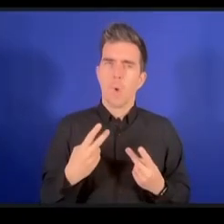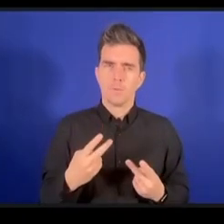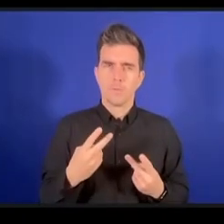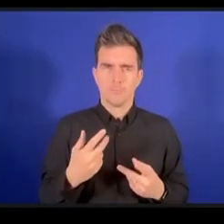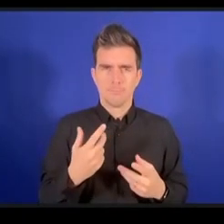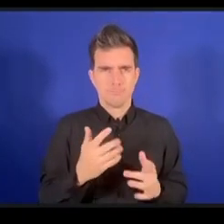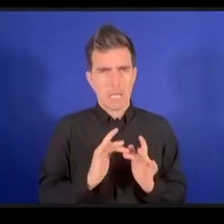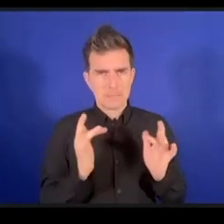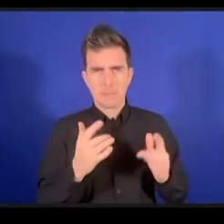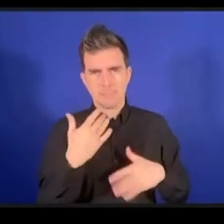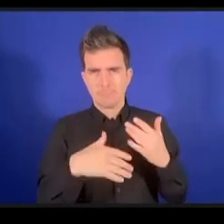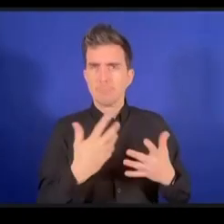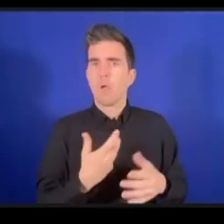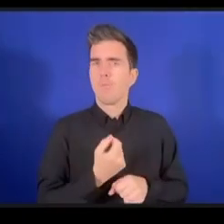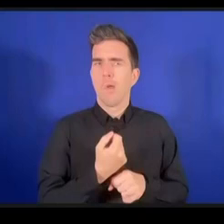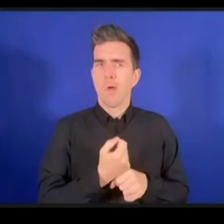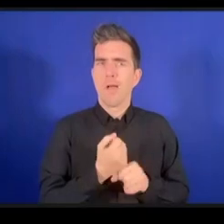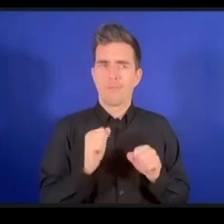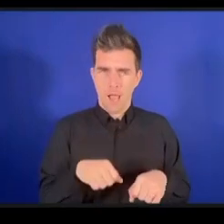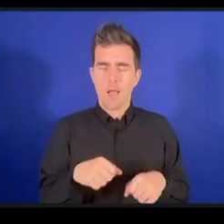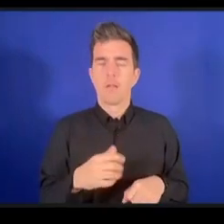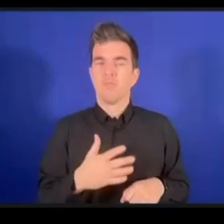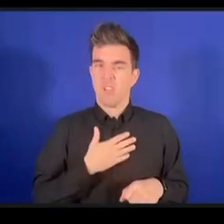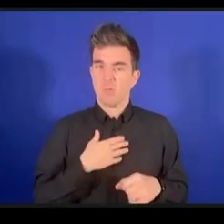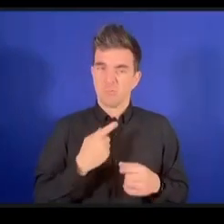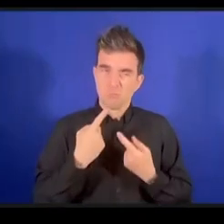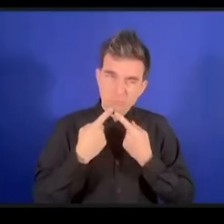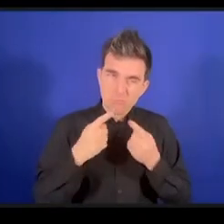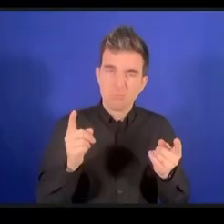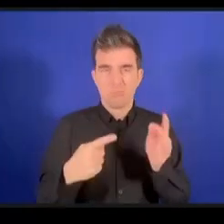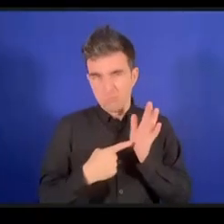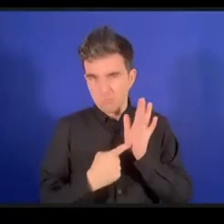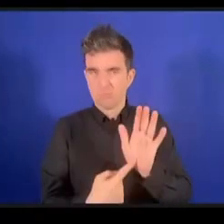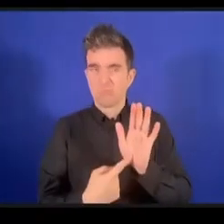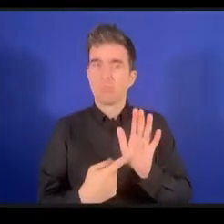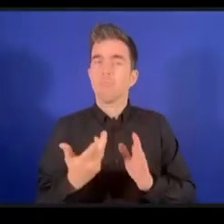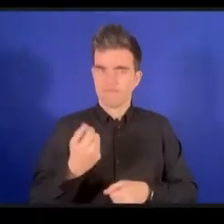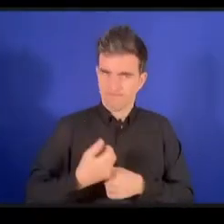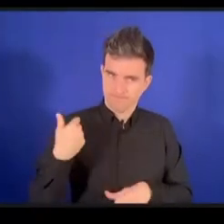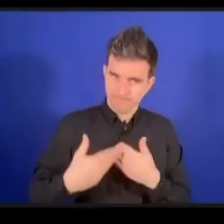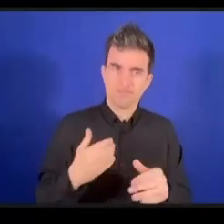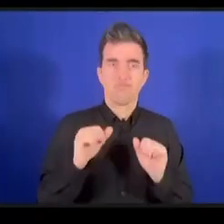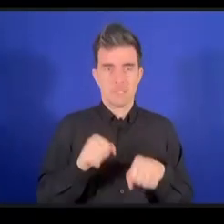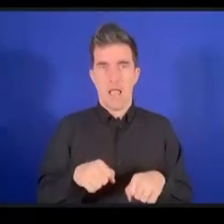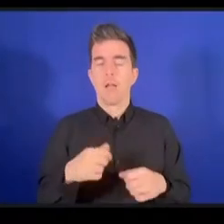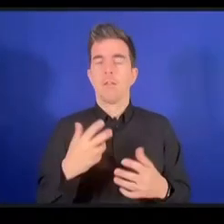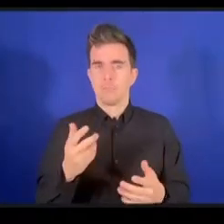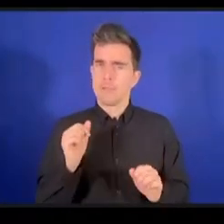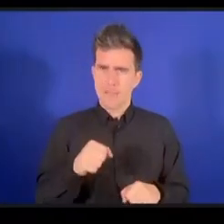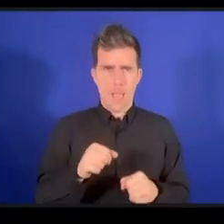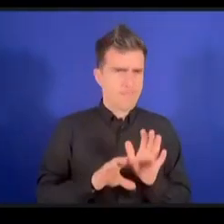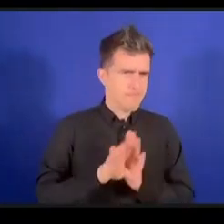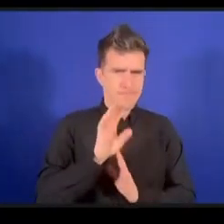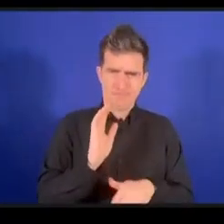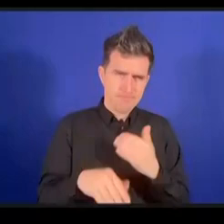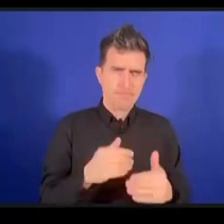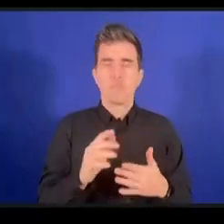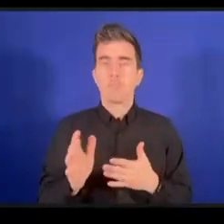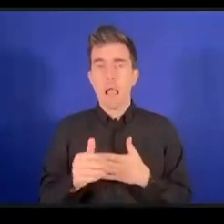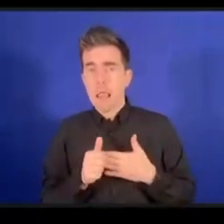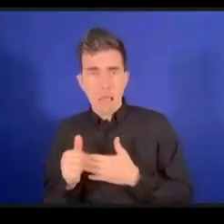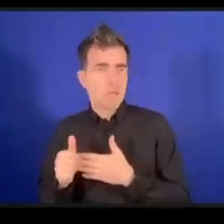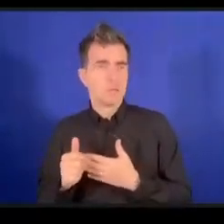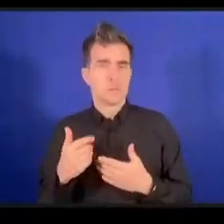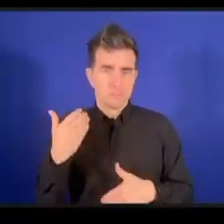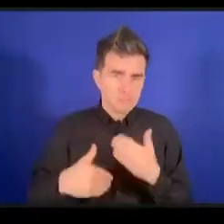الذي يقوم به هذا التحالف من ناحية قيادة الفكر ومن ناحية